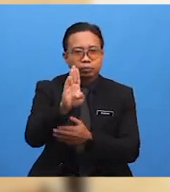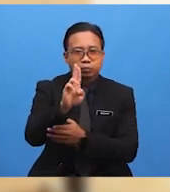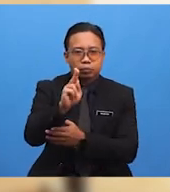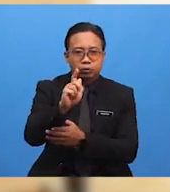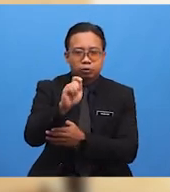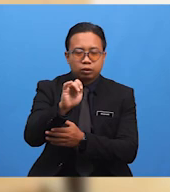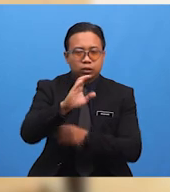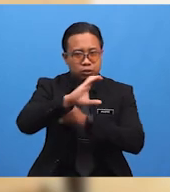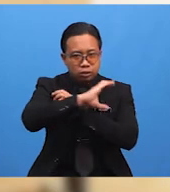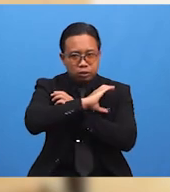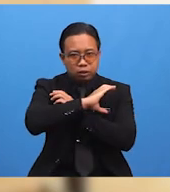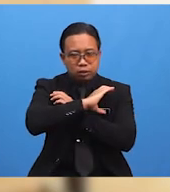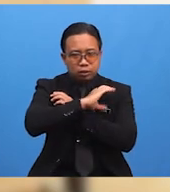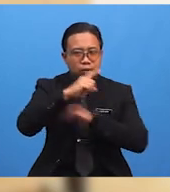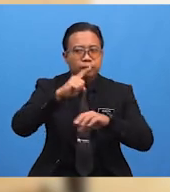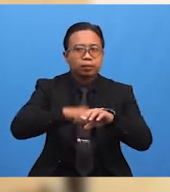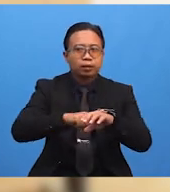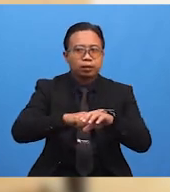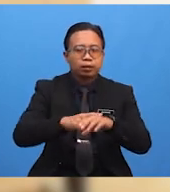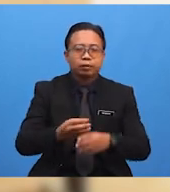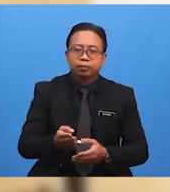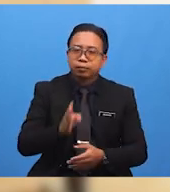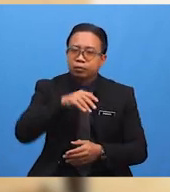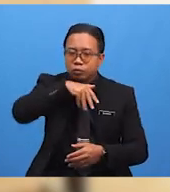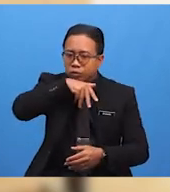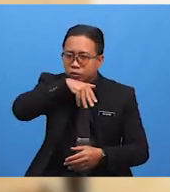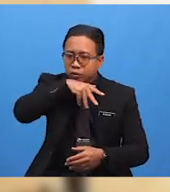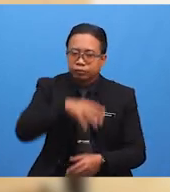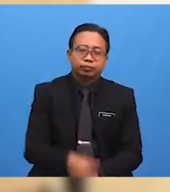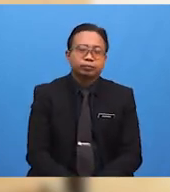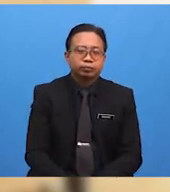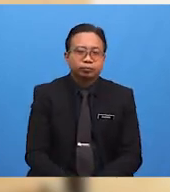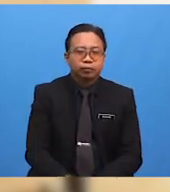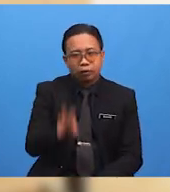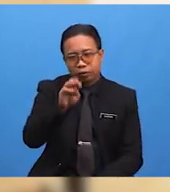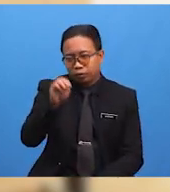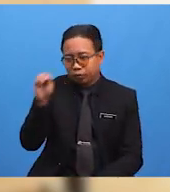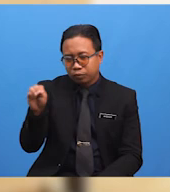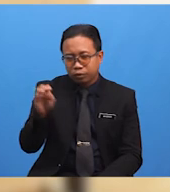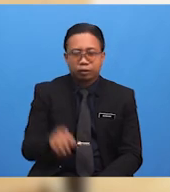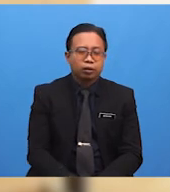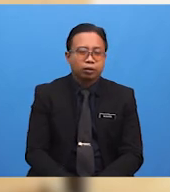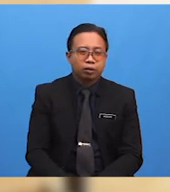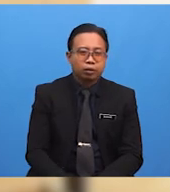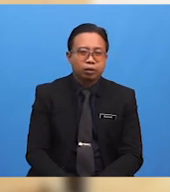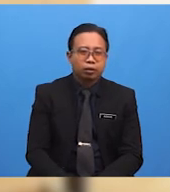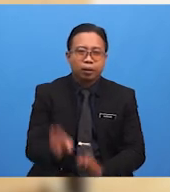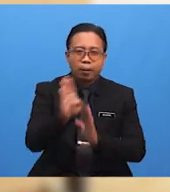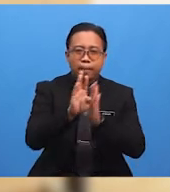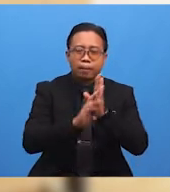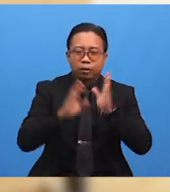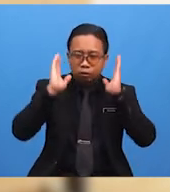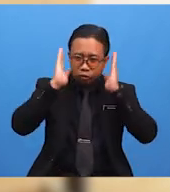kecintaan kita kepada Baginda Murid-murid-murid bersolat